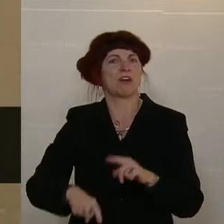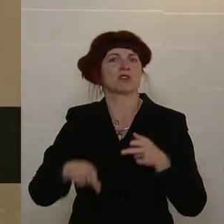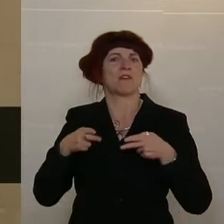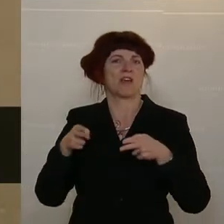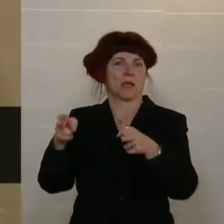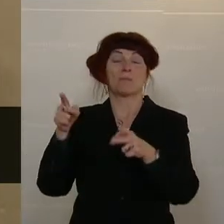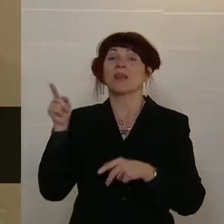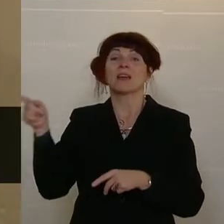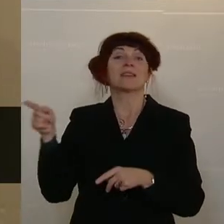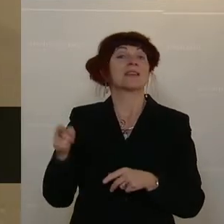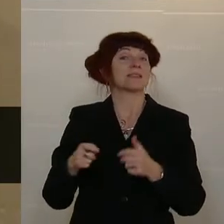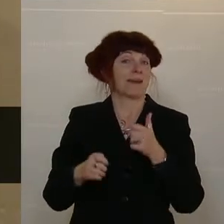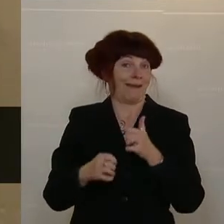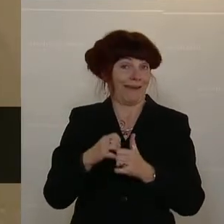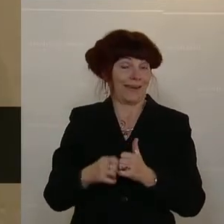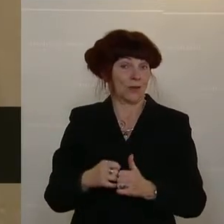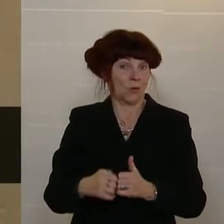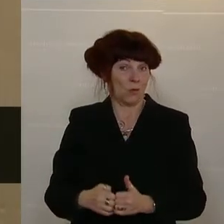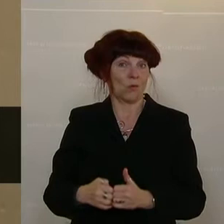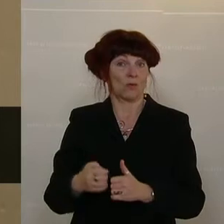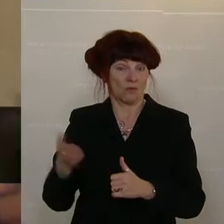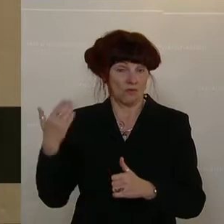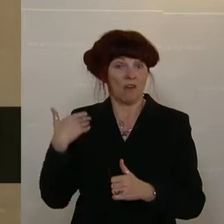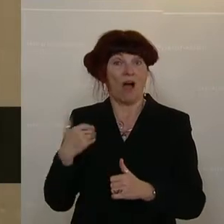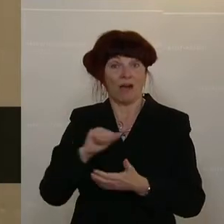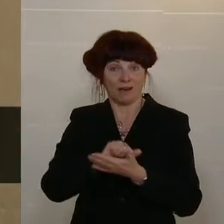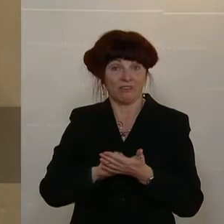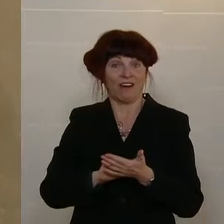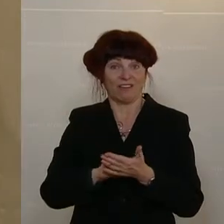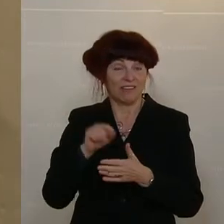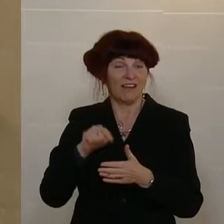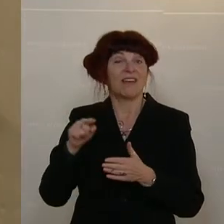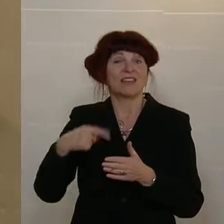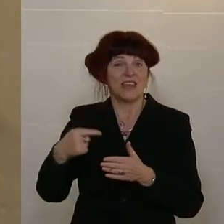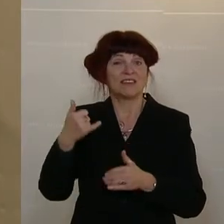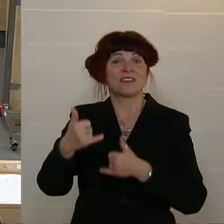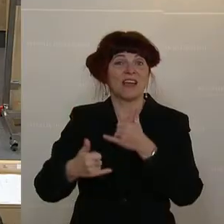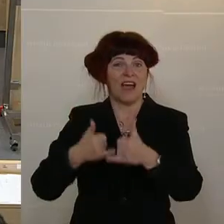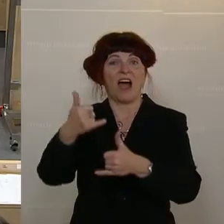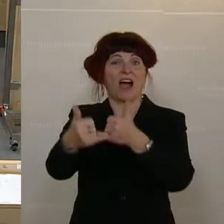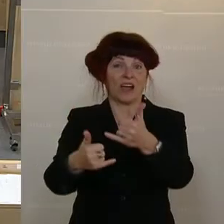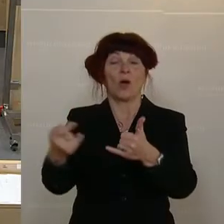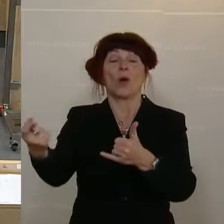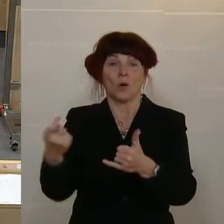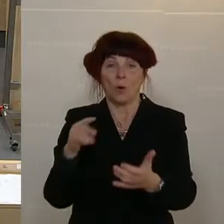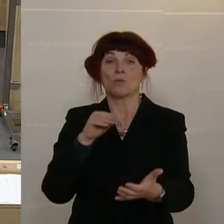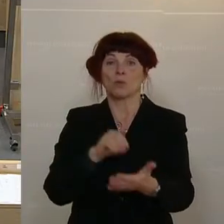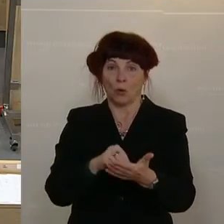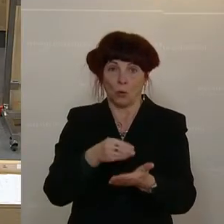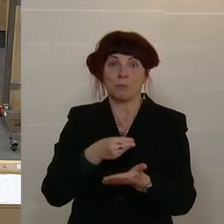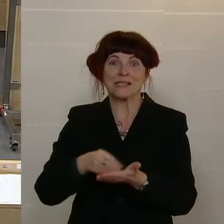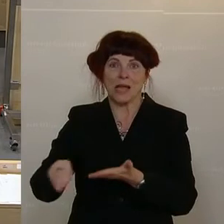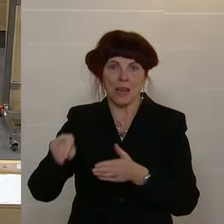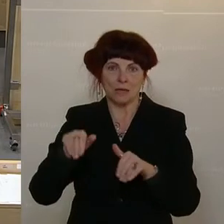Rechnung, die wir da uns aufgemacht haben, wird uns in den nächsten folgenden Jahren präsentiert werden, wenn es